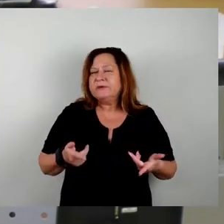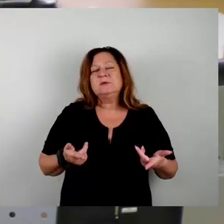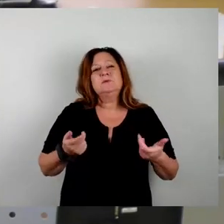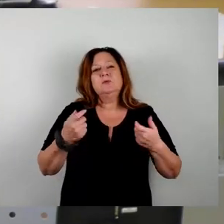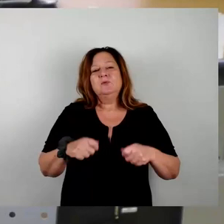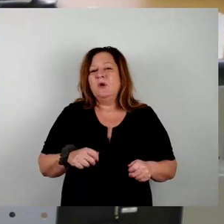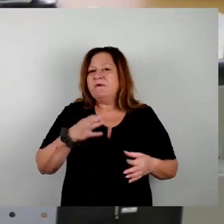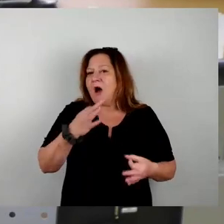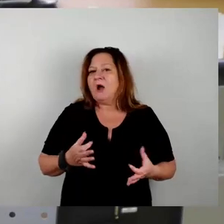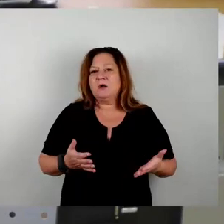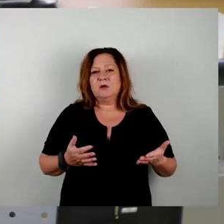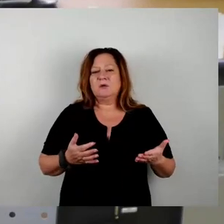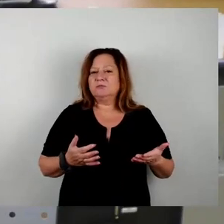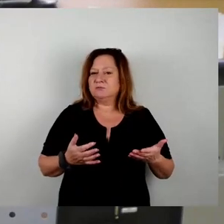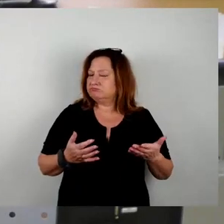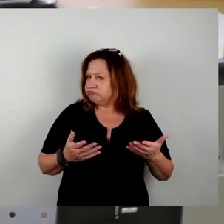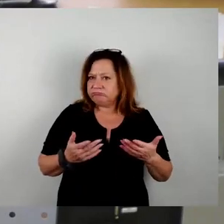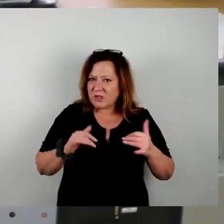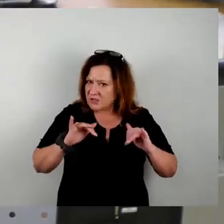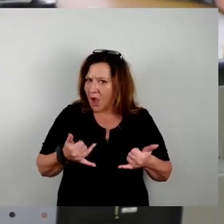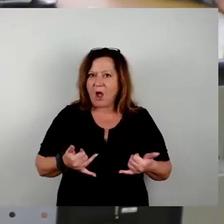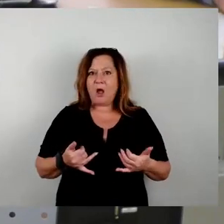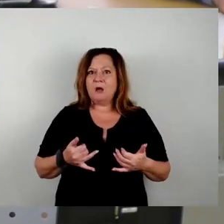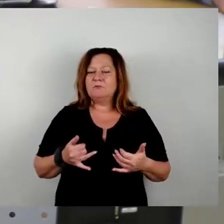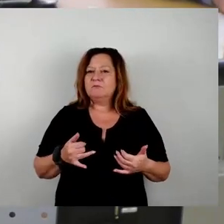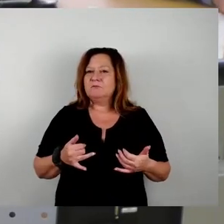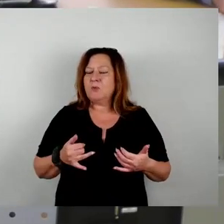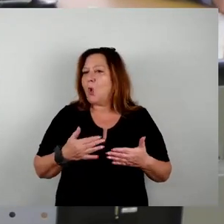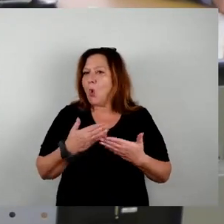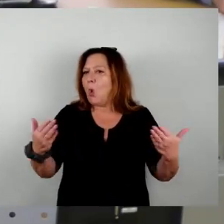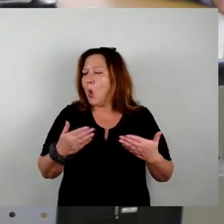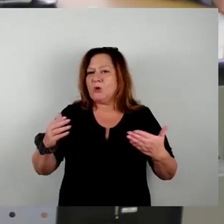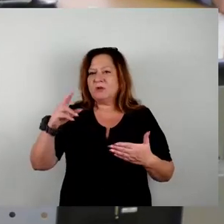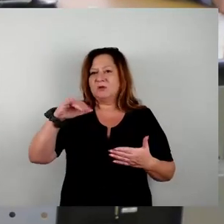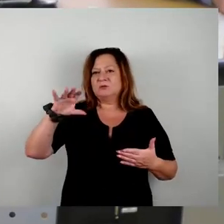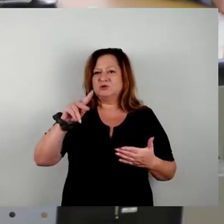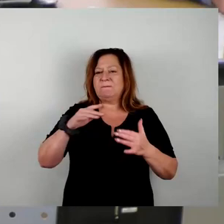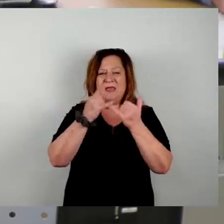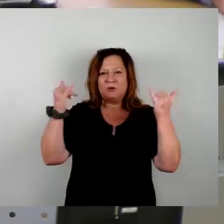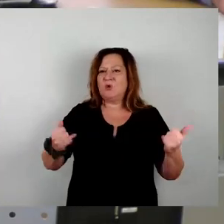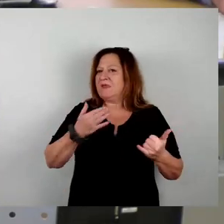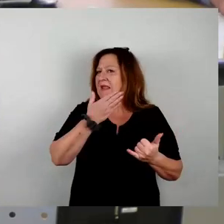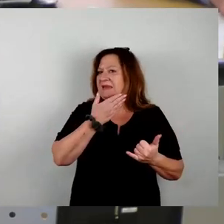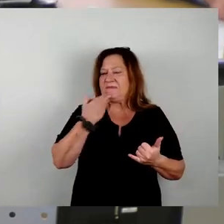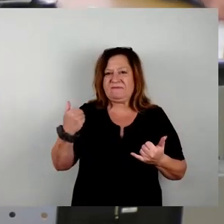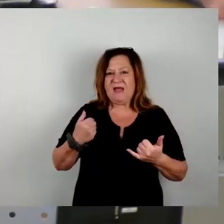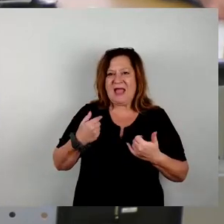ein oder verzichten wir eben auf den Ausbau der Chipindustrie. Und das wollen wir nicht.